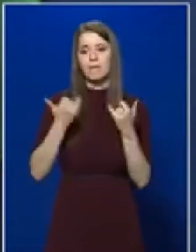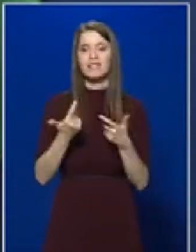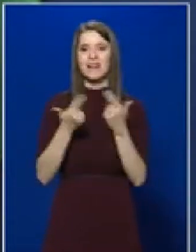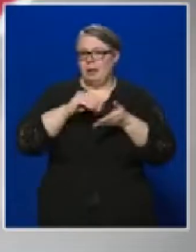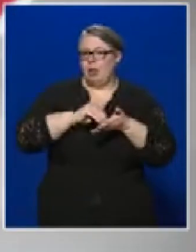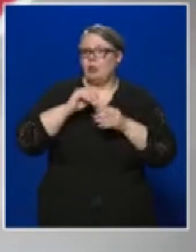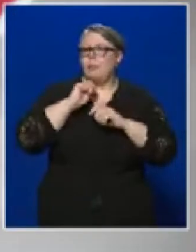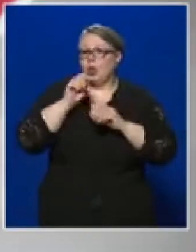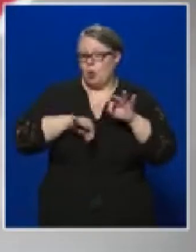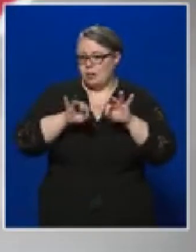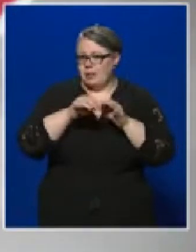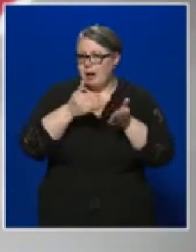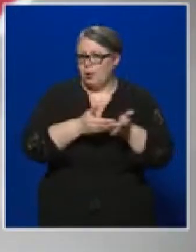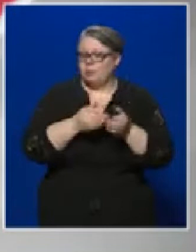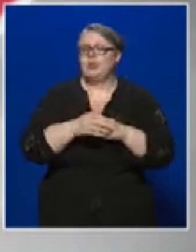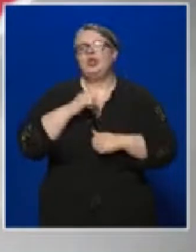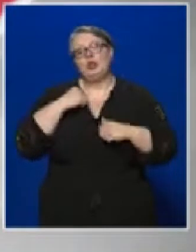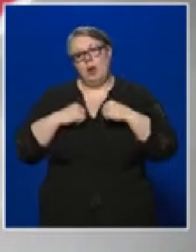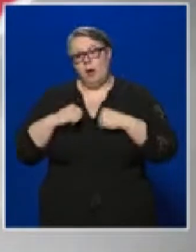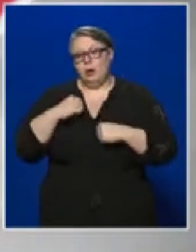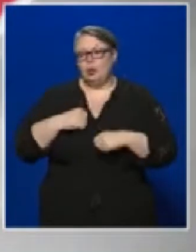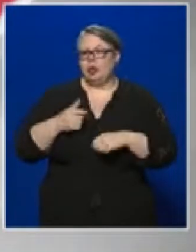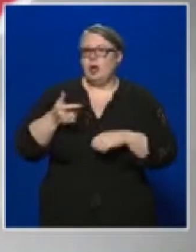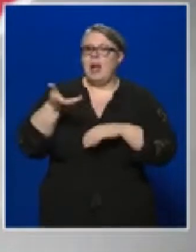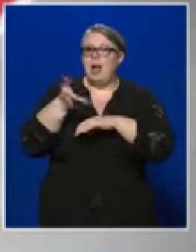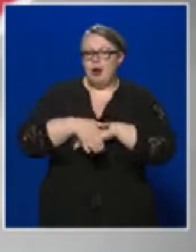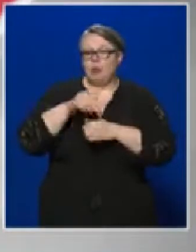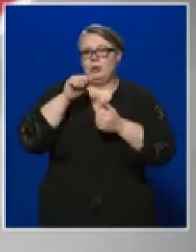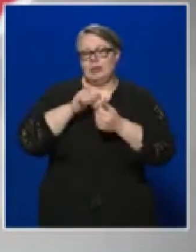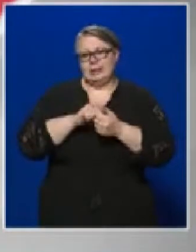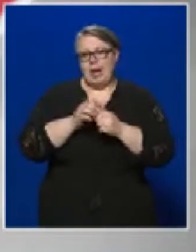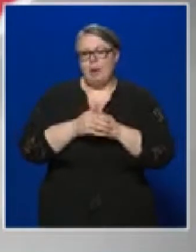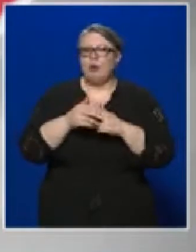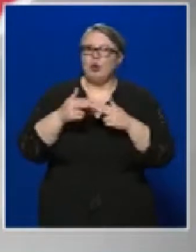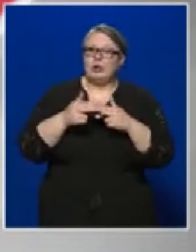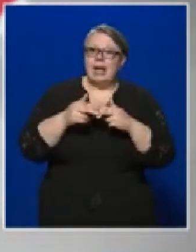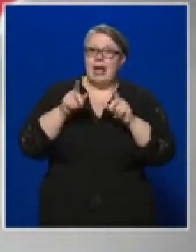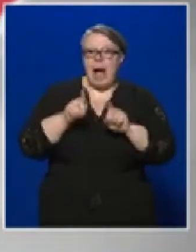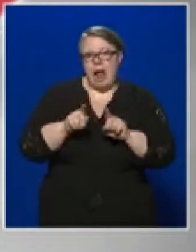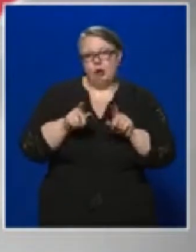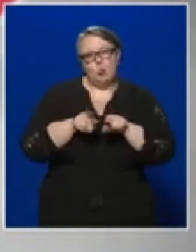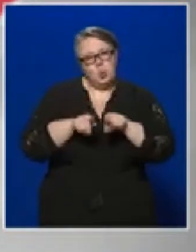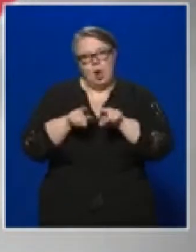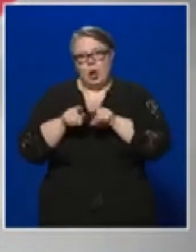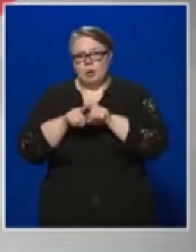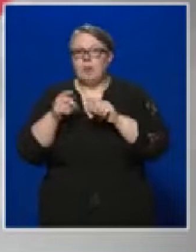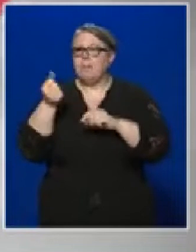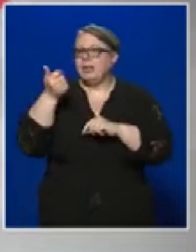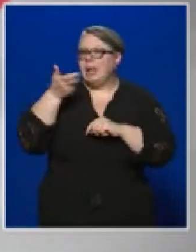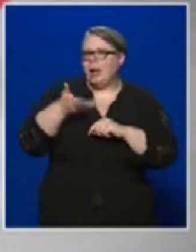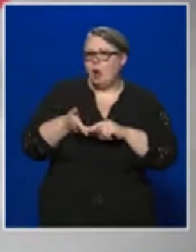országban. Az elmúlt 24 órában 164 fővel emelkedett a kórházban ápolt betegek száma,